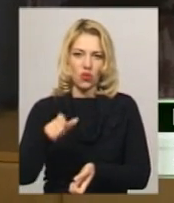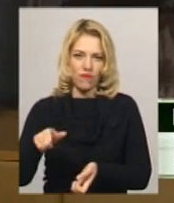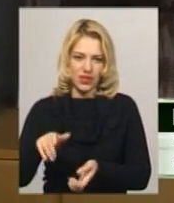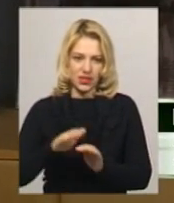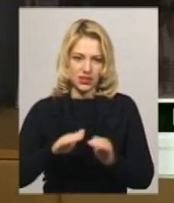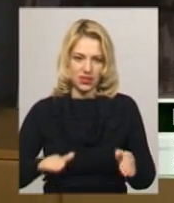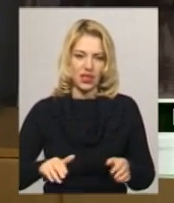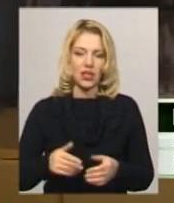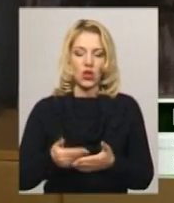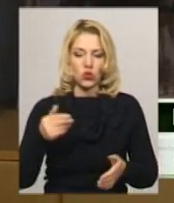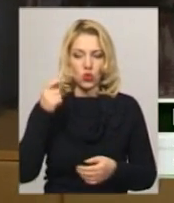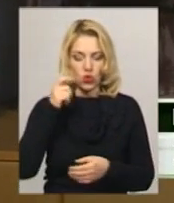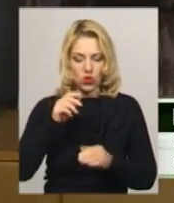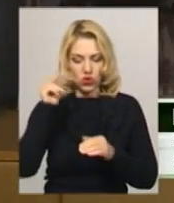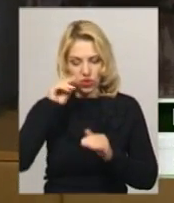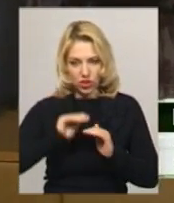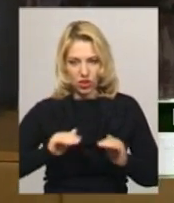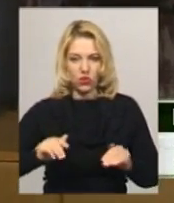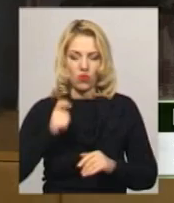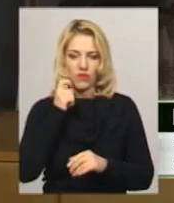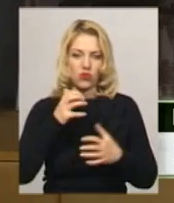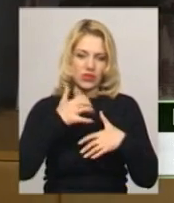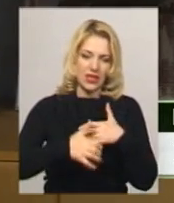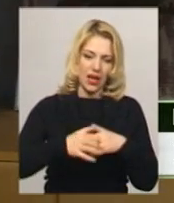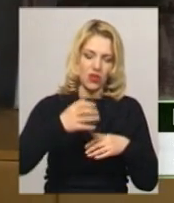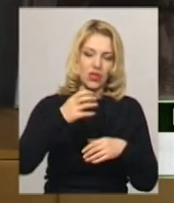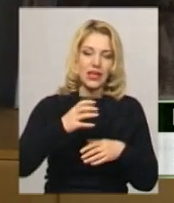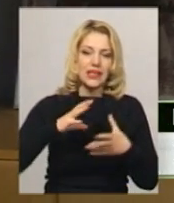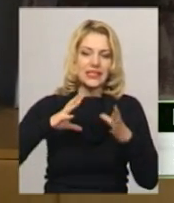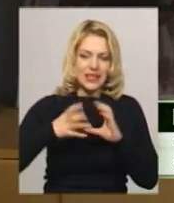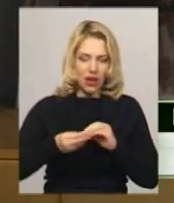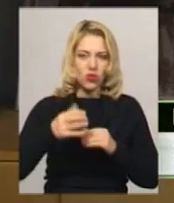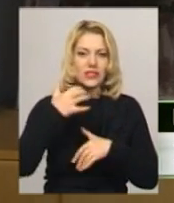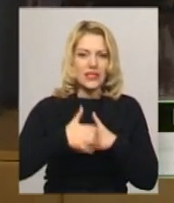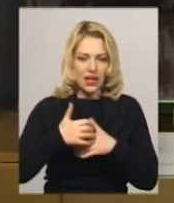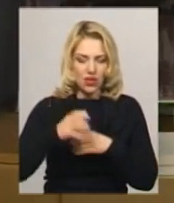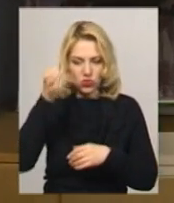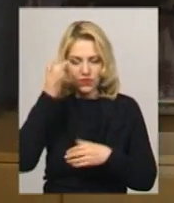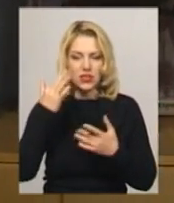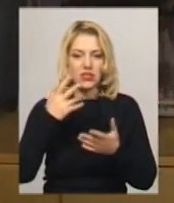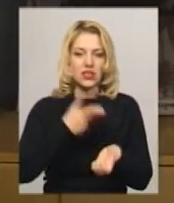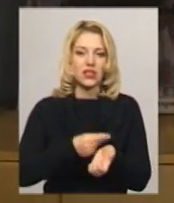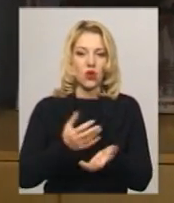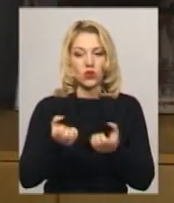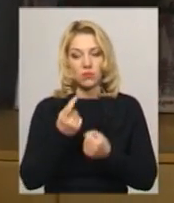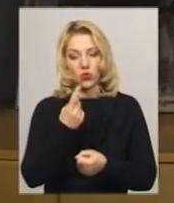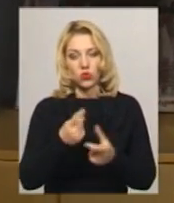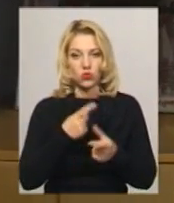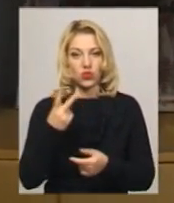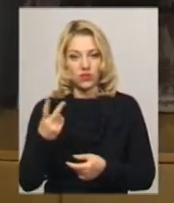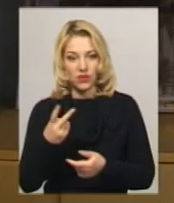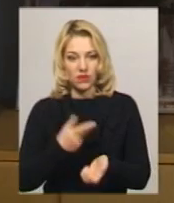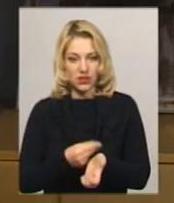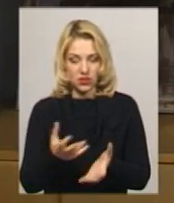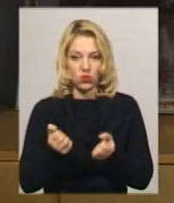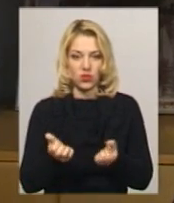дошкільного віку, загальної, середньої, професійної, вищої освіти. Скільки вакцин вони отримали? Одну чи дві вакцини вони отримали.